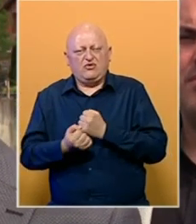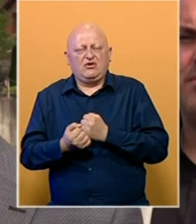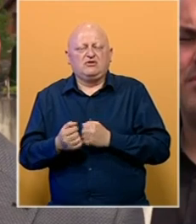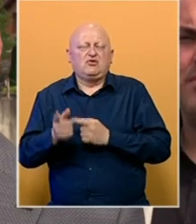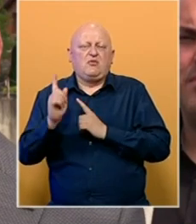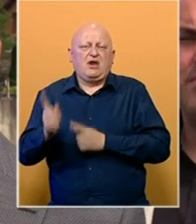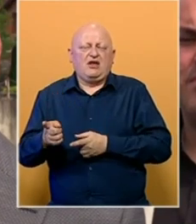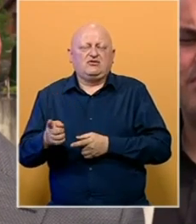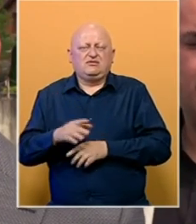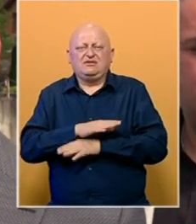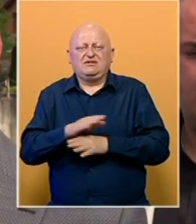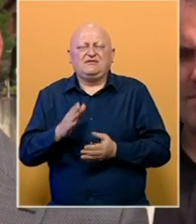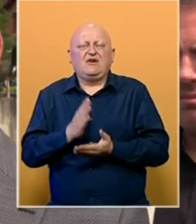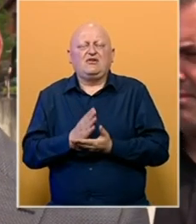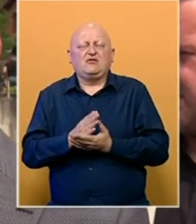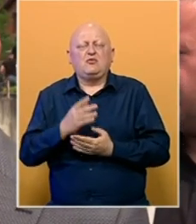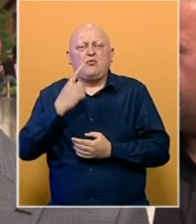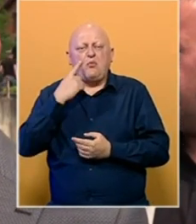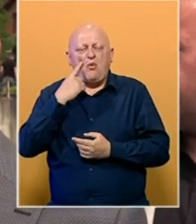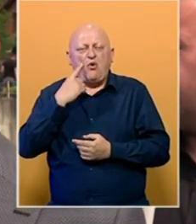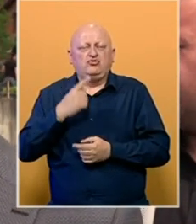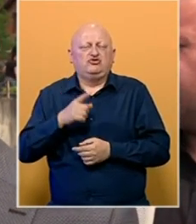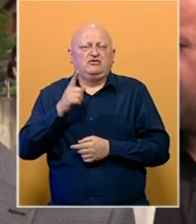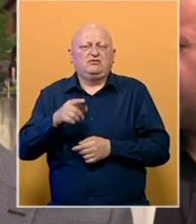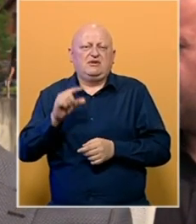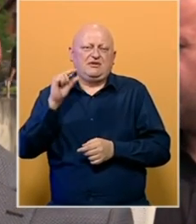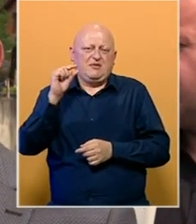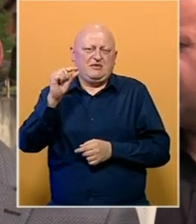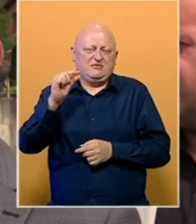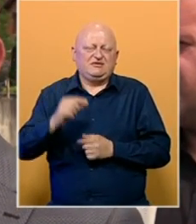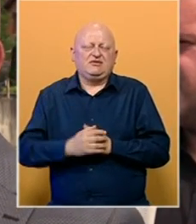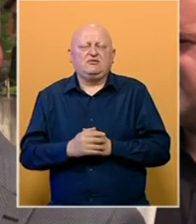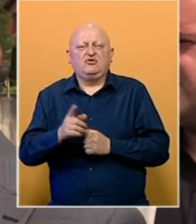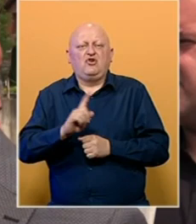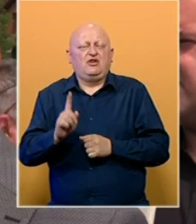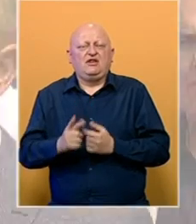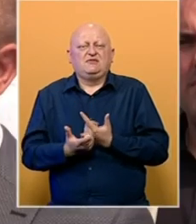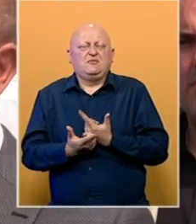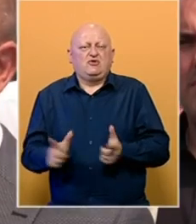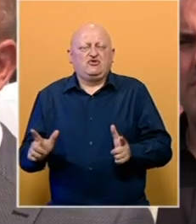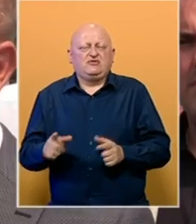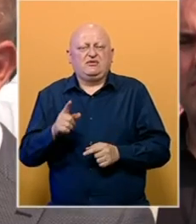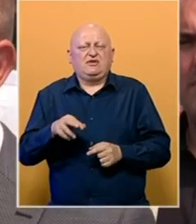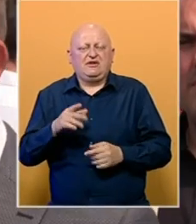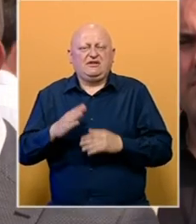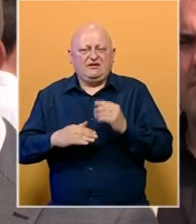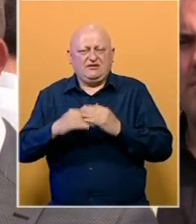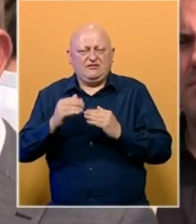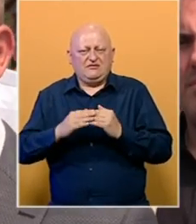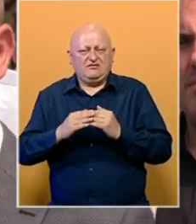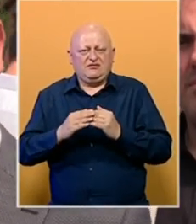ratu na sve načine pokušavaju da minimiziraju. To ne smijemo da dozvolimo. Ide izgradnja